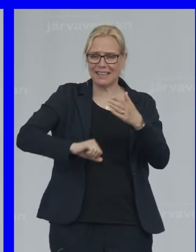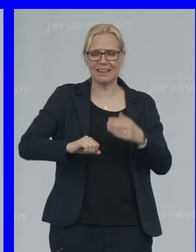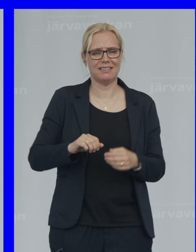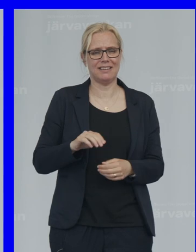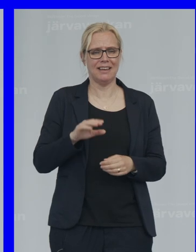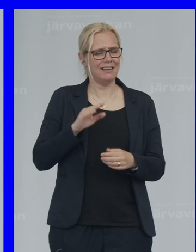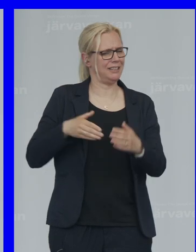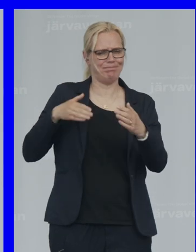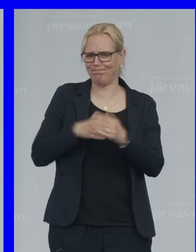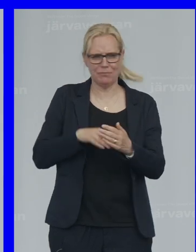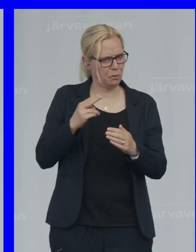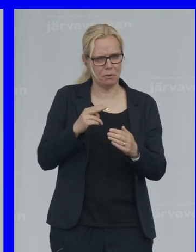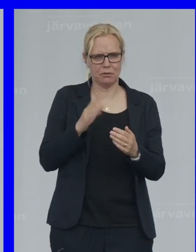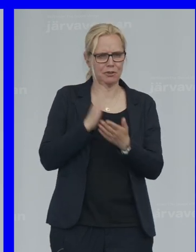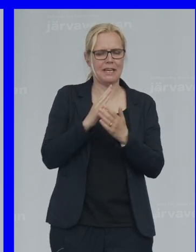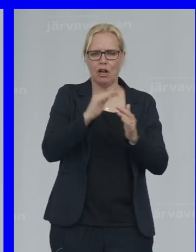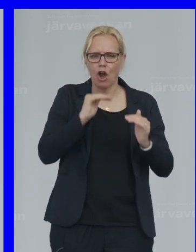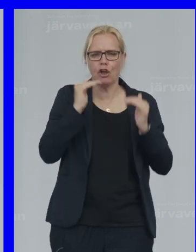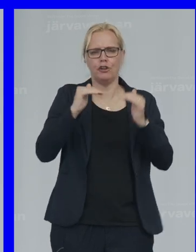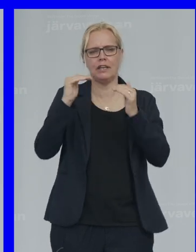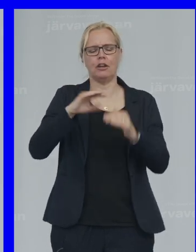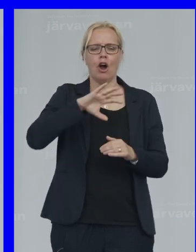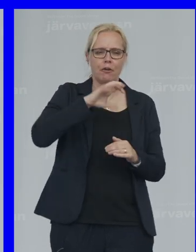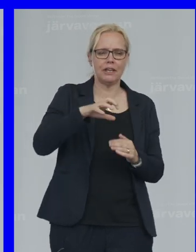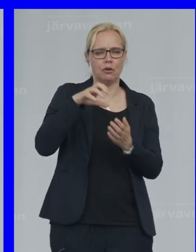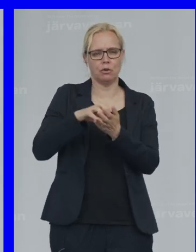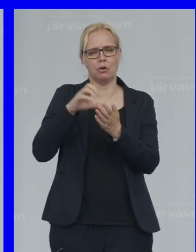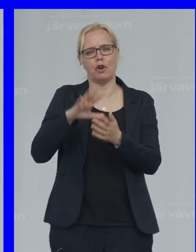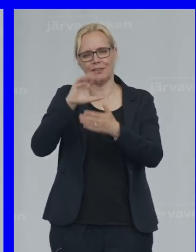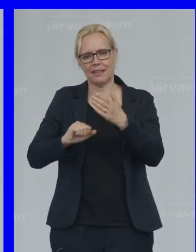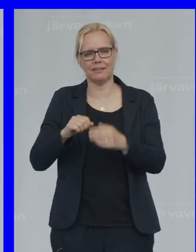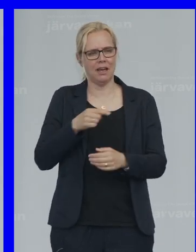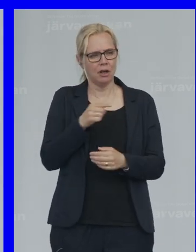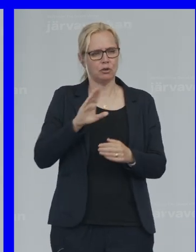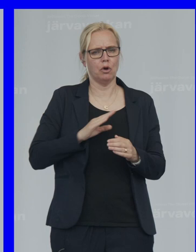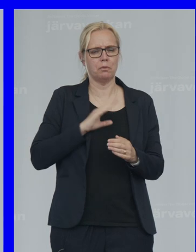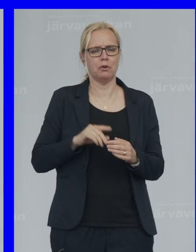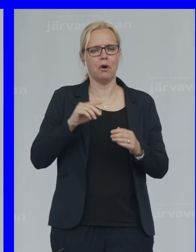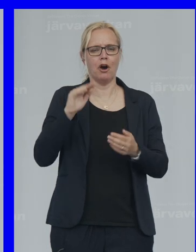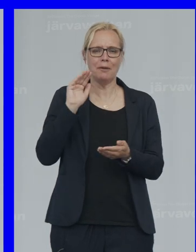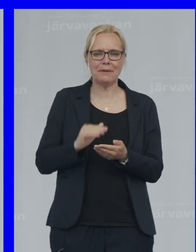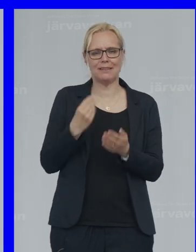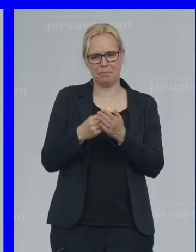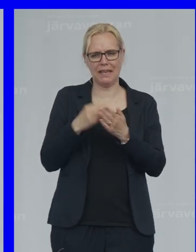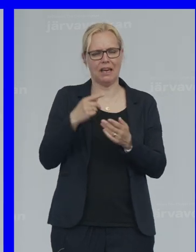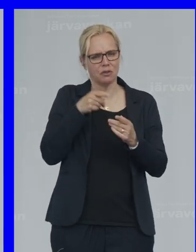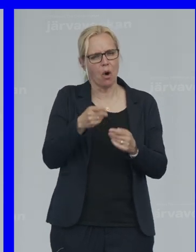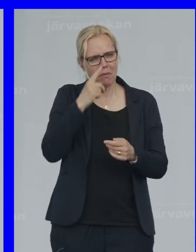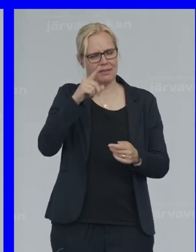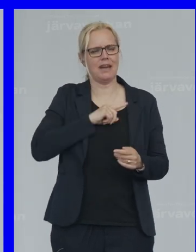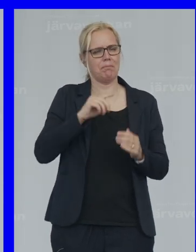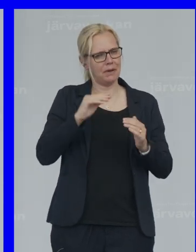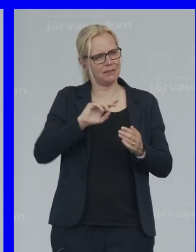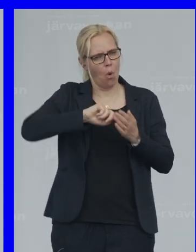Vägs Ände Med höjningarna Av kommun Och regionskatterna De som har Tunnast plånböcker Har drabbats Allra hårdast Av